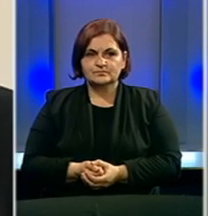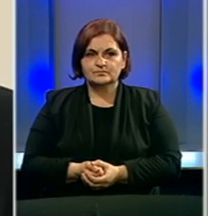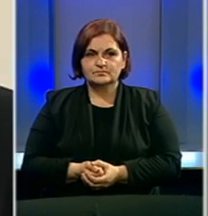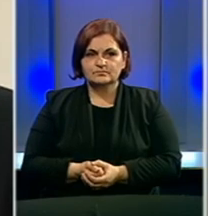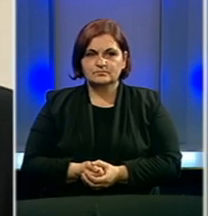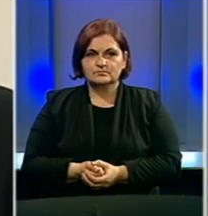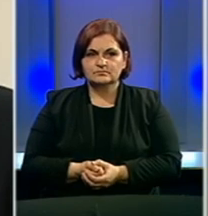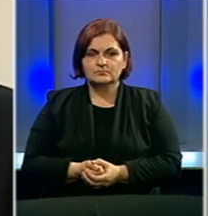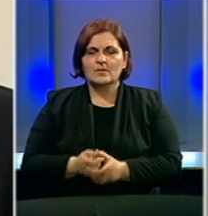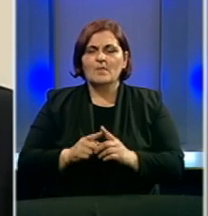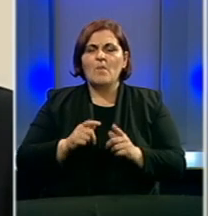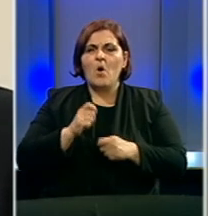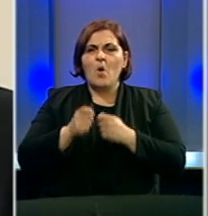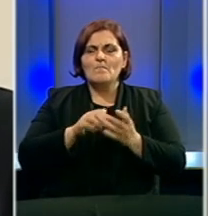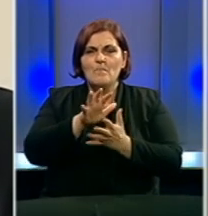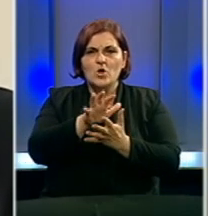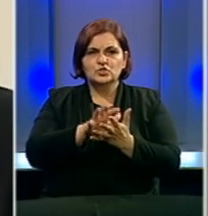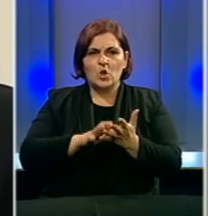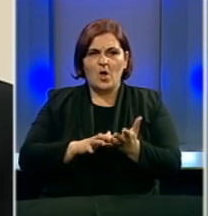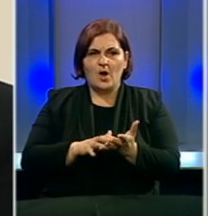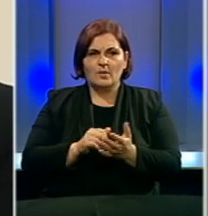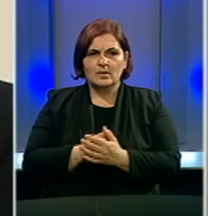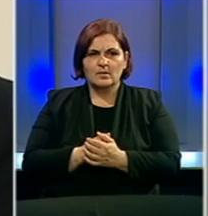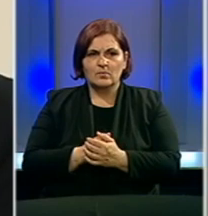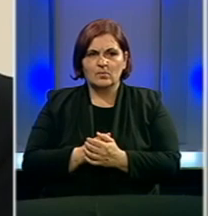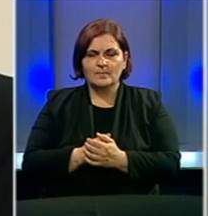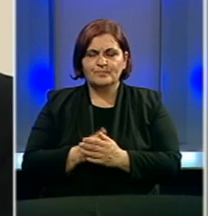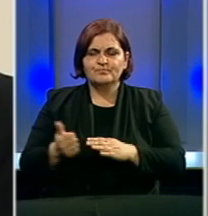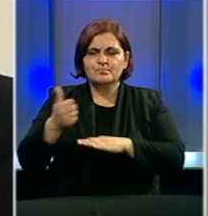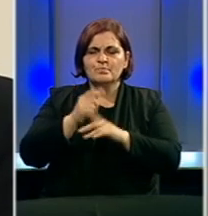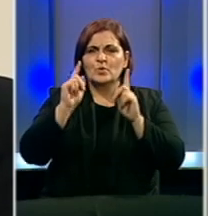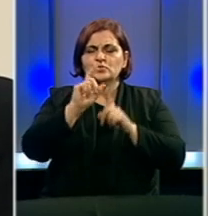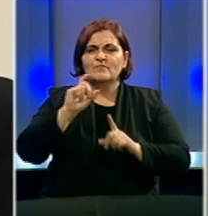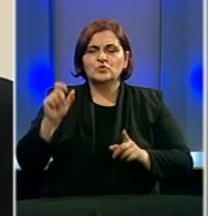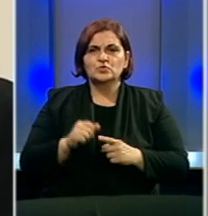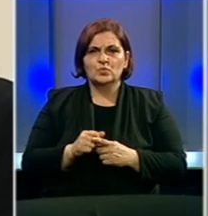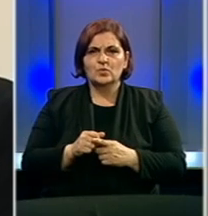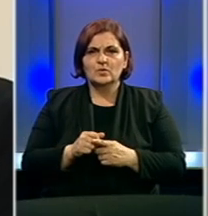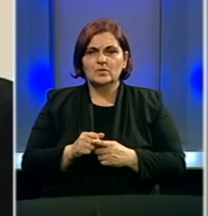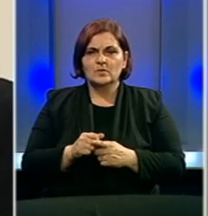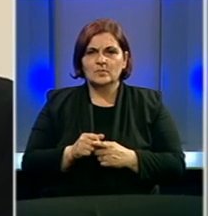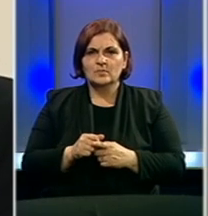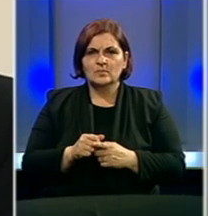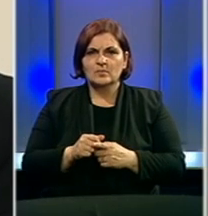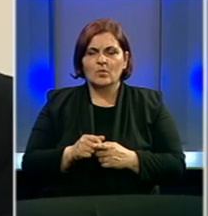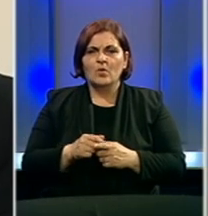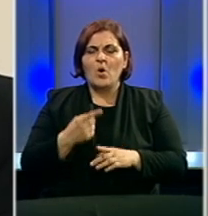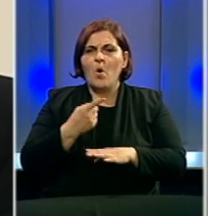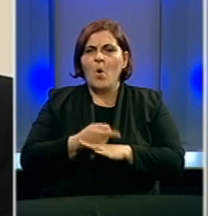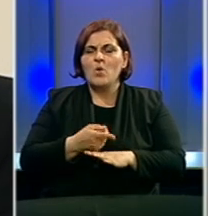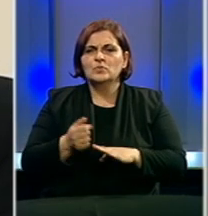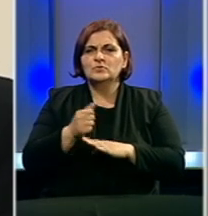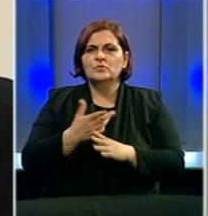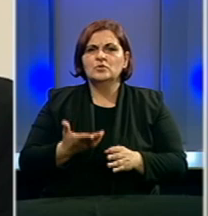Suplastnu potlovniku Ustavnog suda gdje govore da su odluke Ustavnog suda